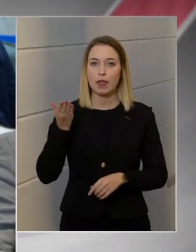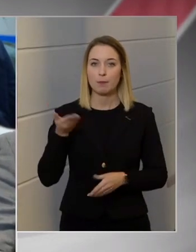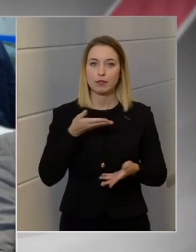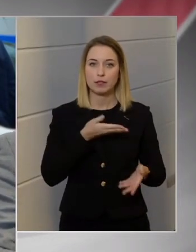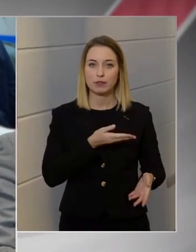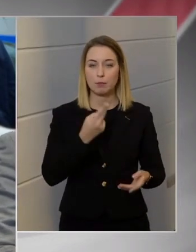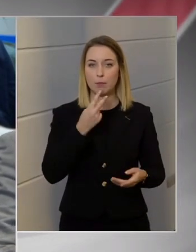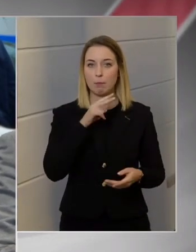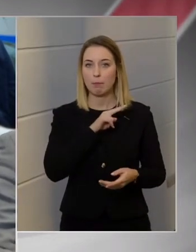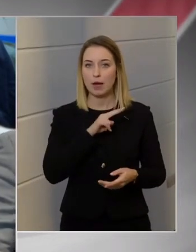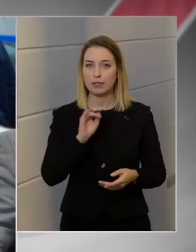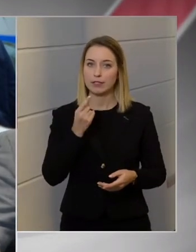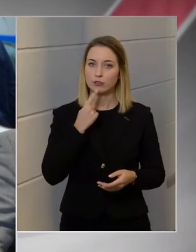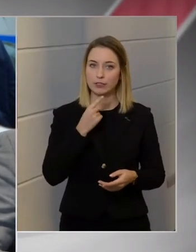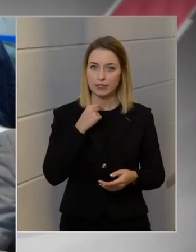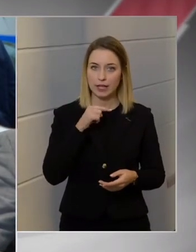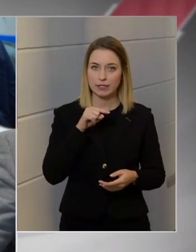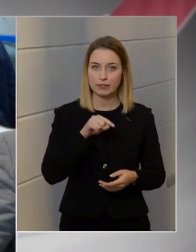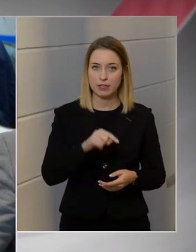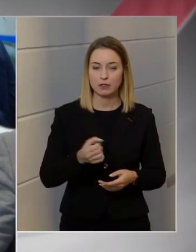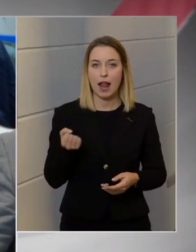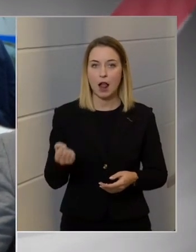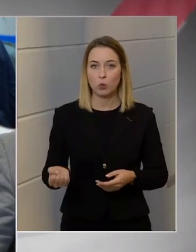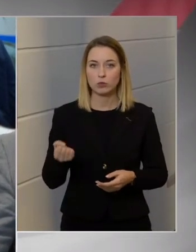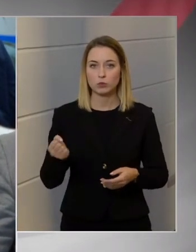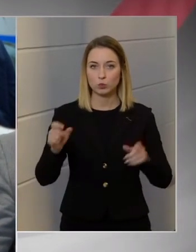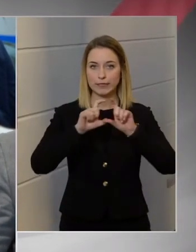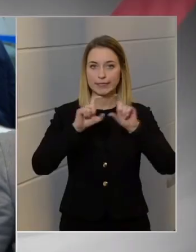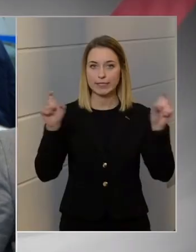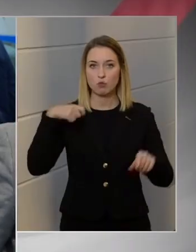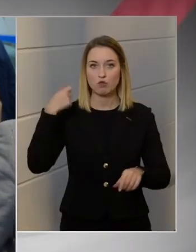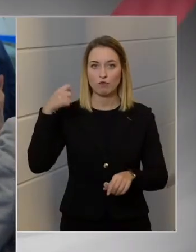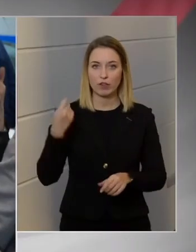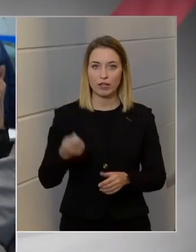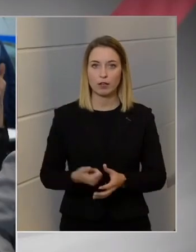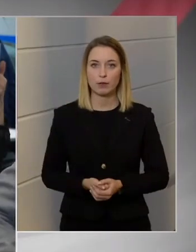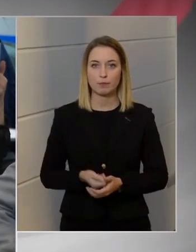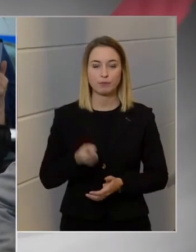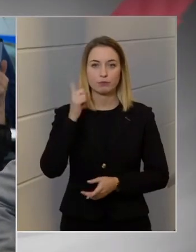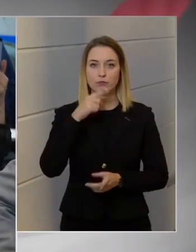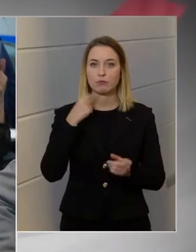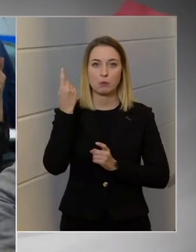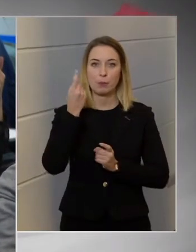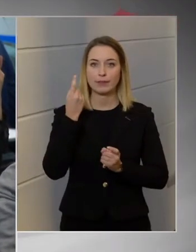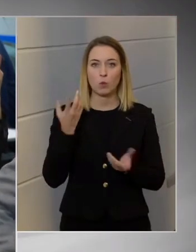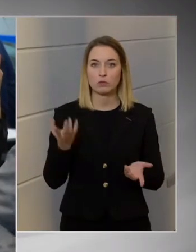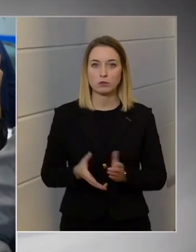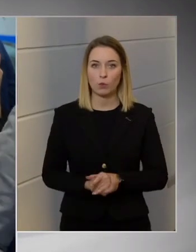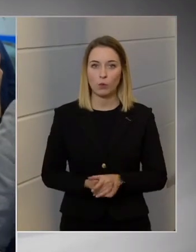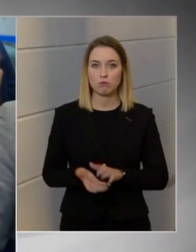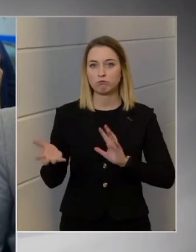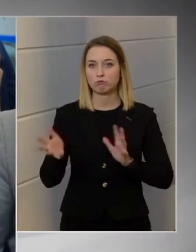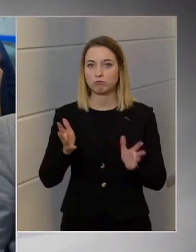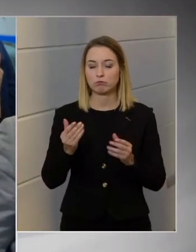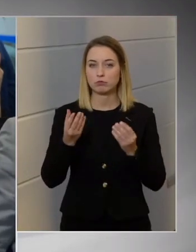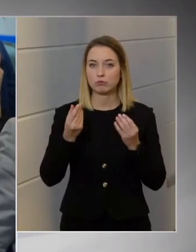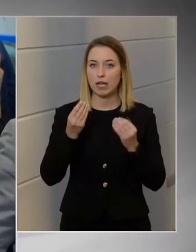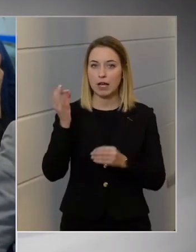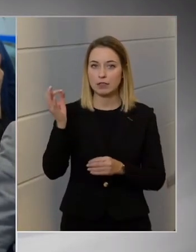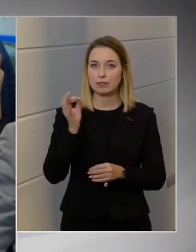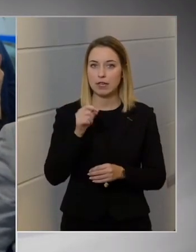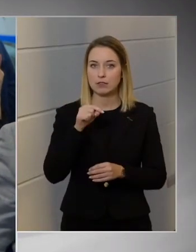megnézte, és tetszett is ennek az Elkurtuk című film. Mit gondol, hogy nagyjából hány